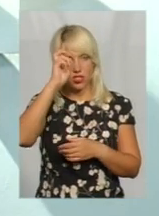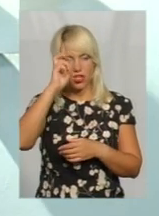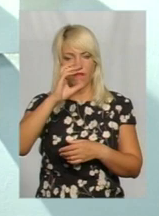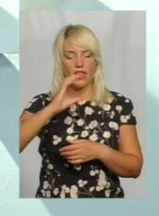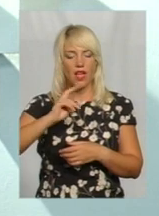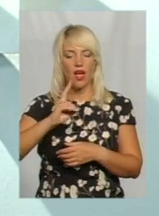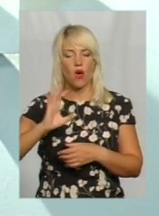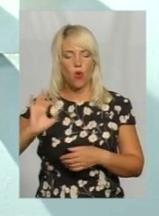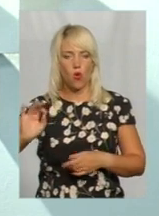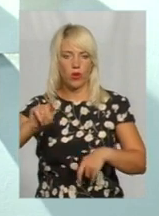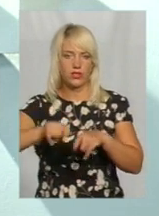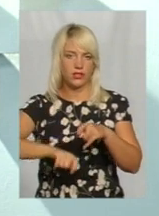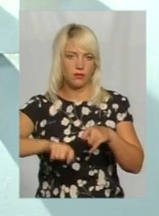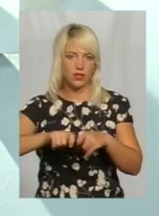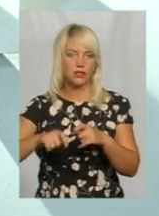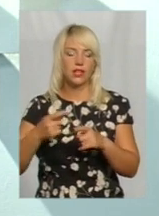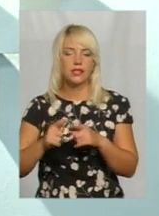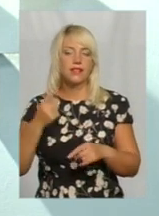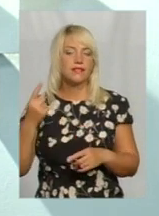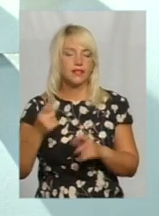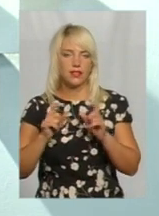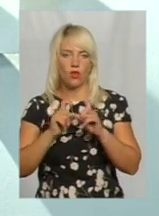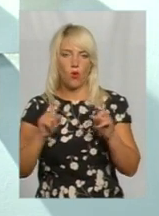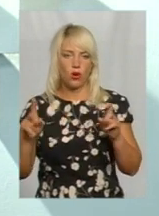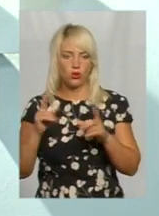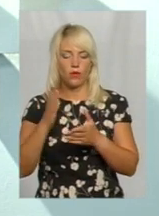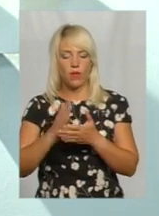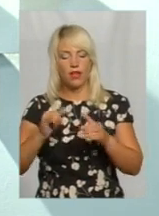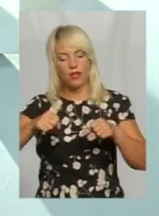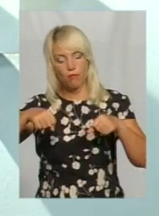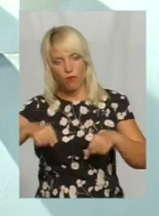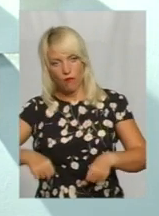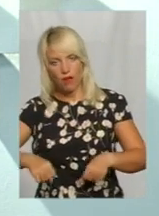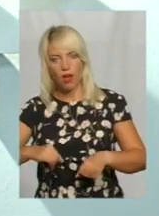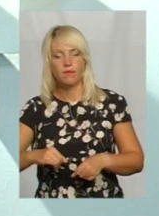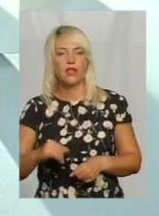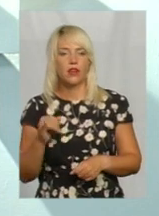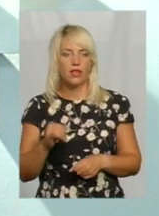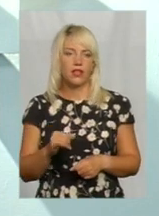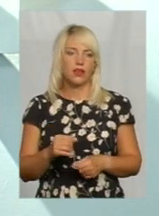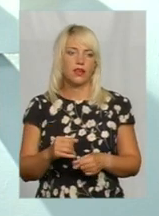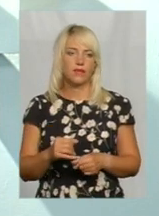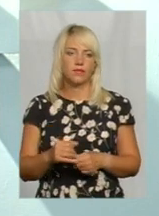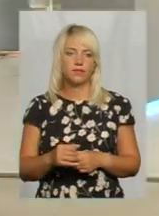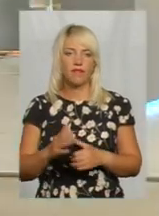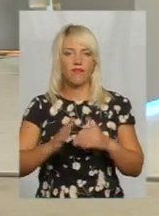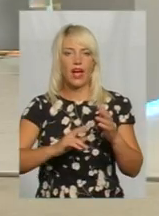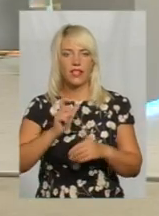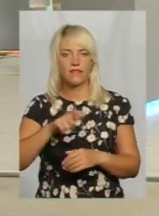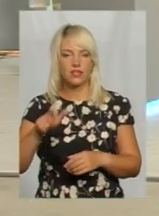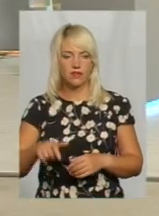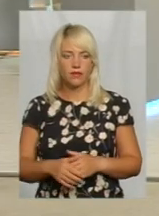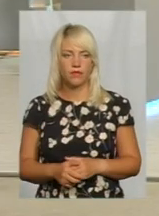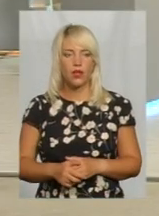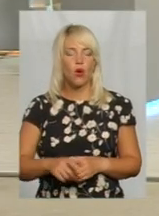екологічна інспекція. Тому що це єдиний орган, який має і права, і повноваження. І фахівці. Пана Сергію,